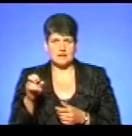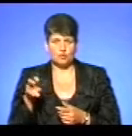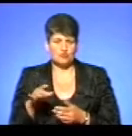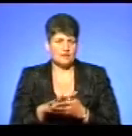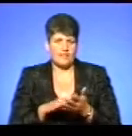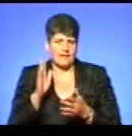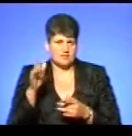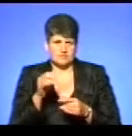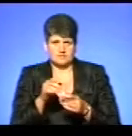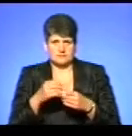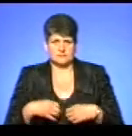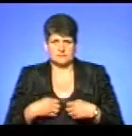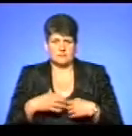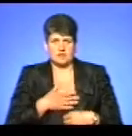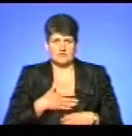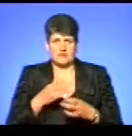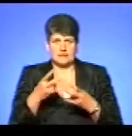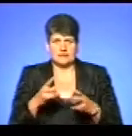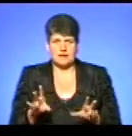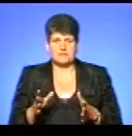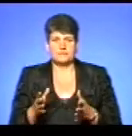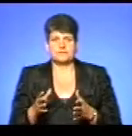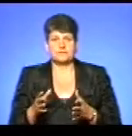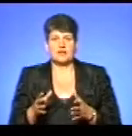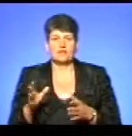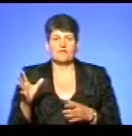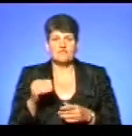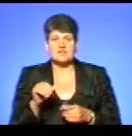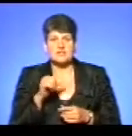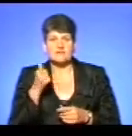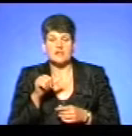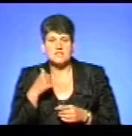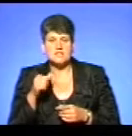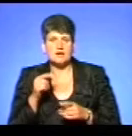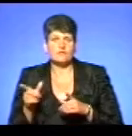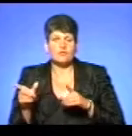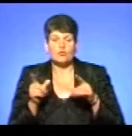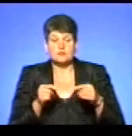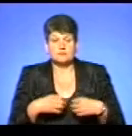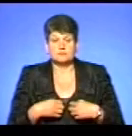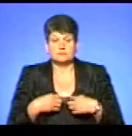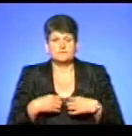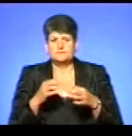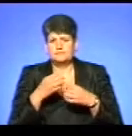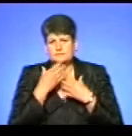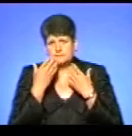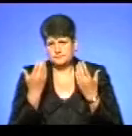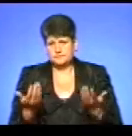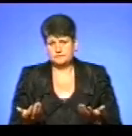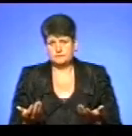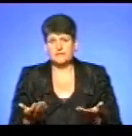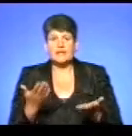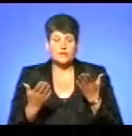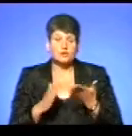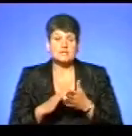нема чого панікувати, тримати свині і нічого не робити. А то всі вирізають, вивозять перелік якийсь, нічого страшного немає. Якщо